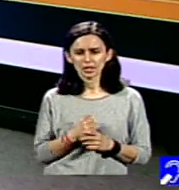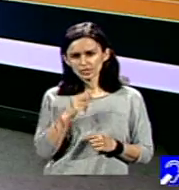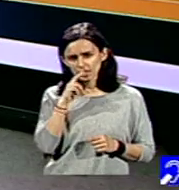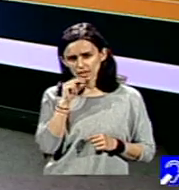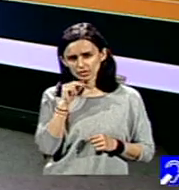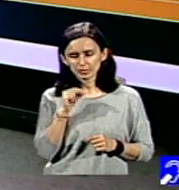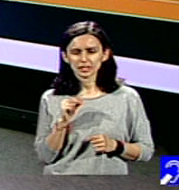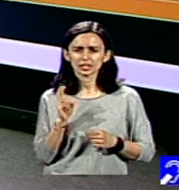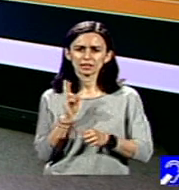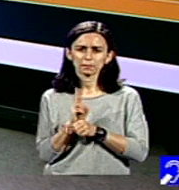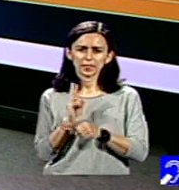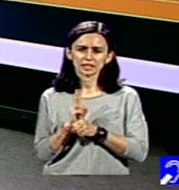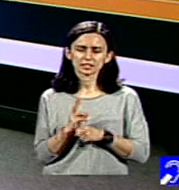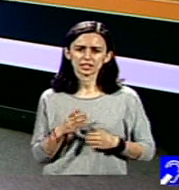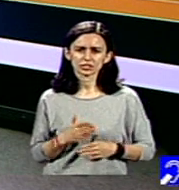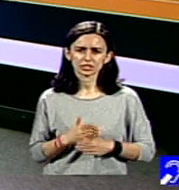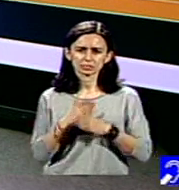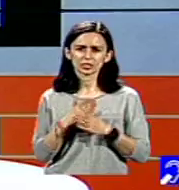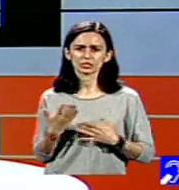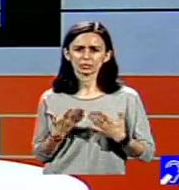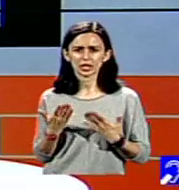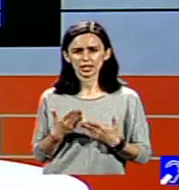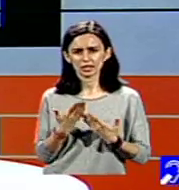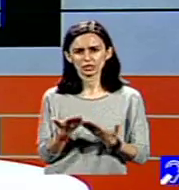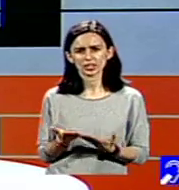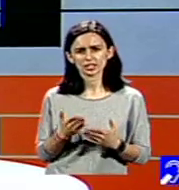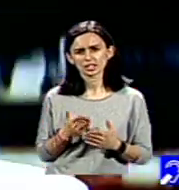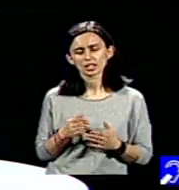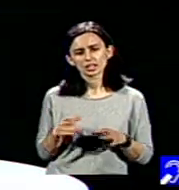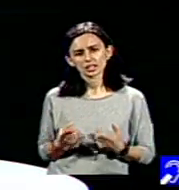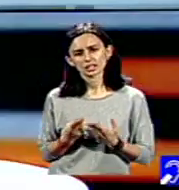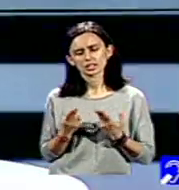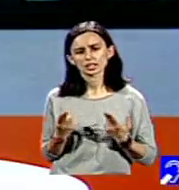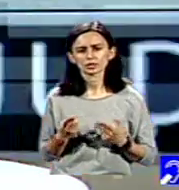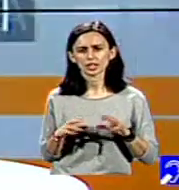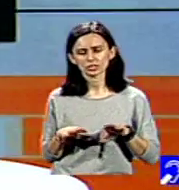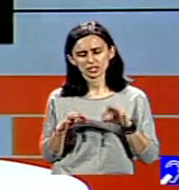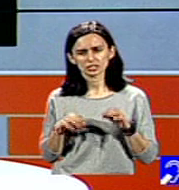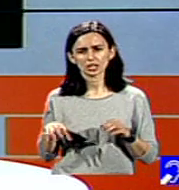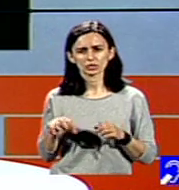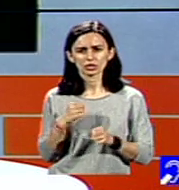pe care o oferiți, despre sprijinul, îngăsirea unui loc de muncă, împăstrarea unui loc de muncă.